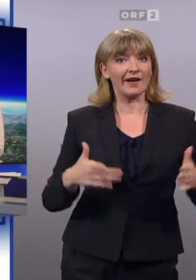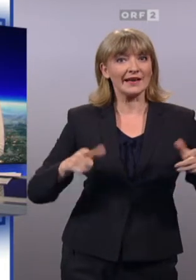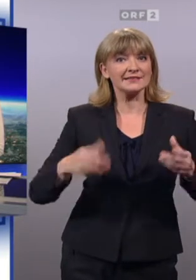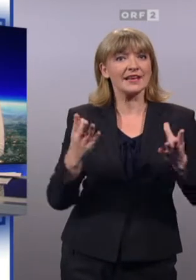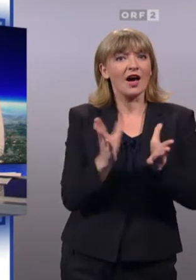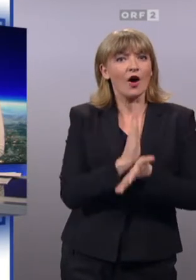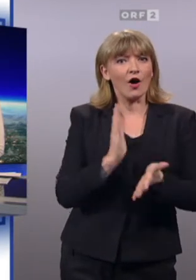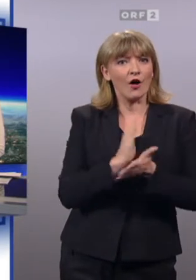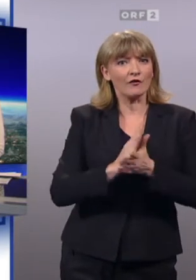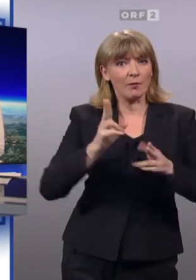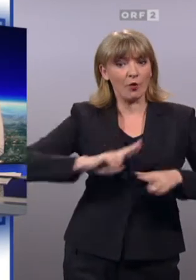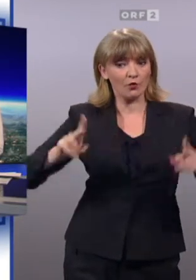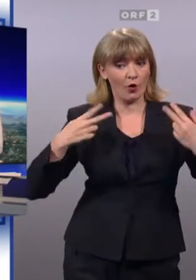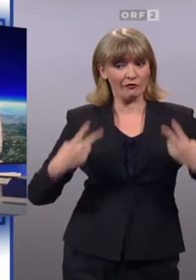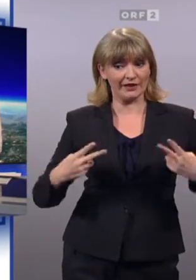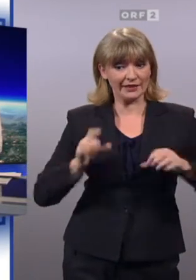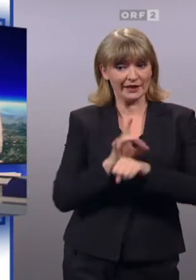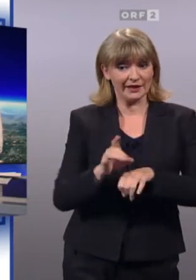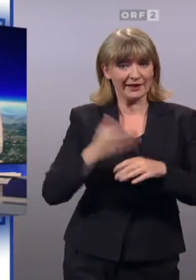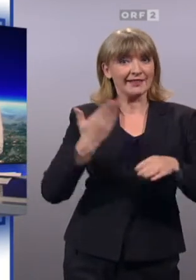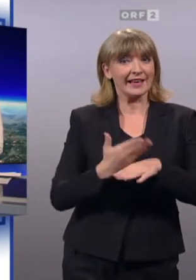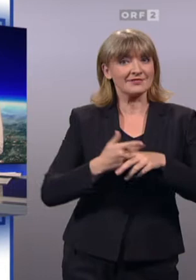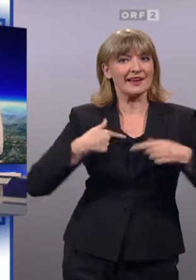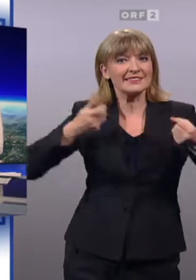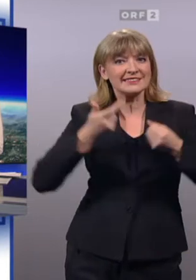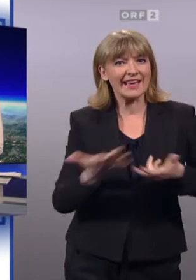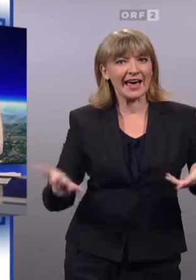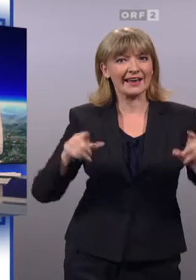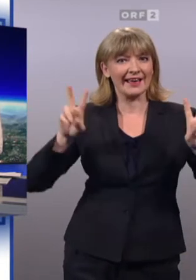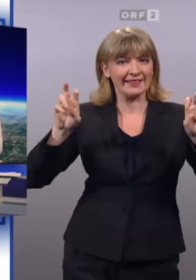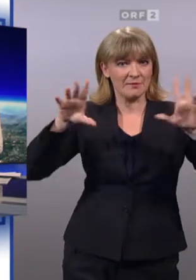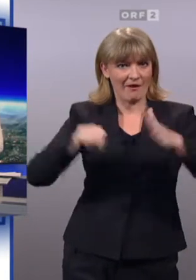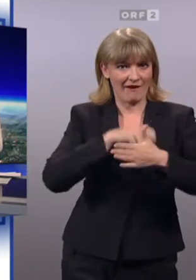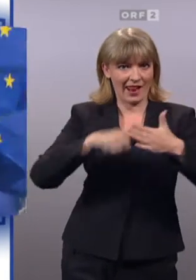maßgeblich bestimmen. Darum geht es heute in unserer Serie zur Wahl.